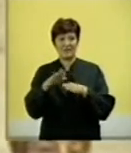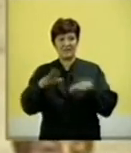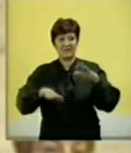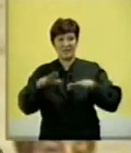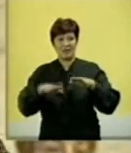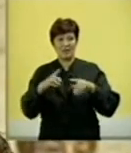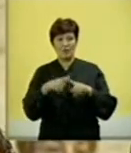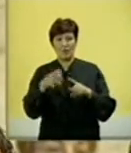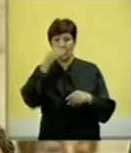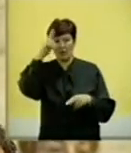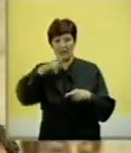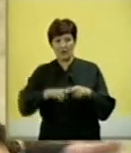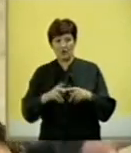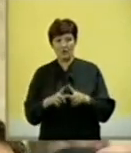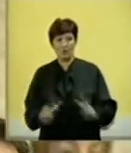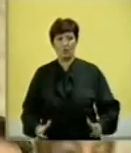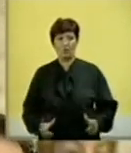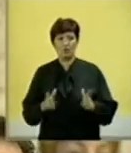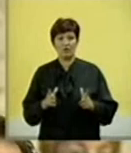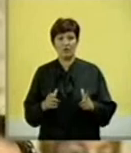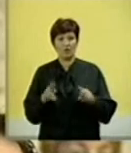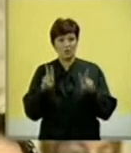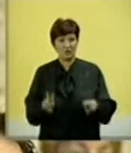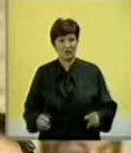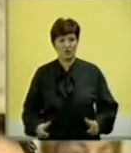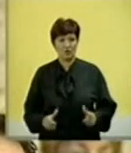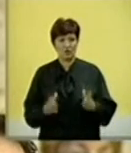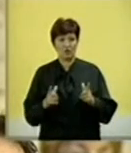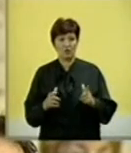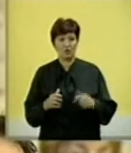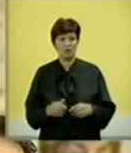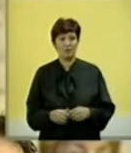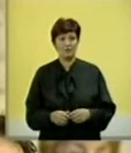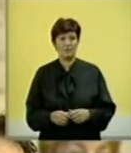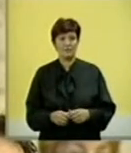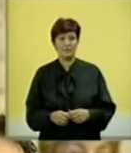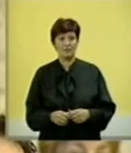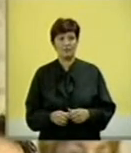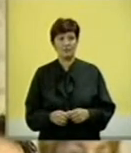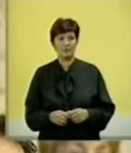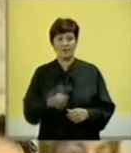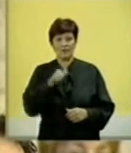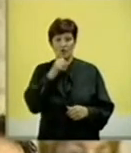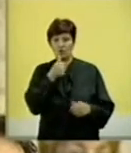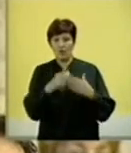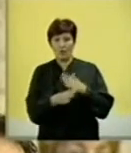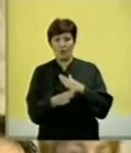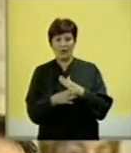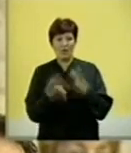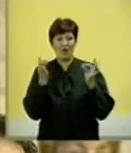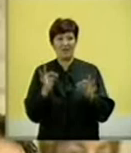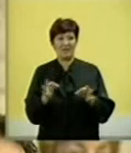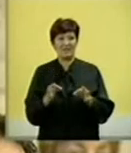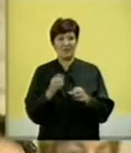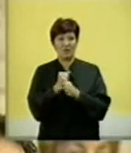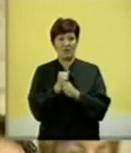rešavanja u životu, u realnom životu i što u pomaganju, što kvalitetnijem